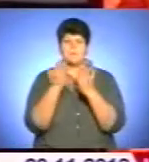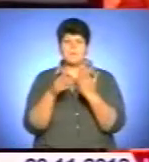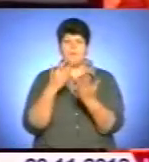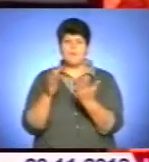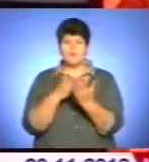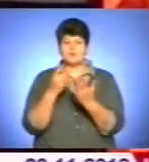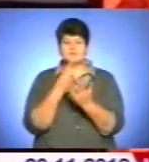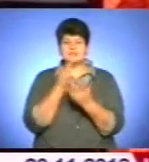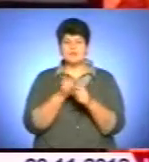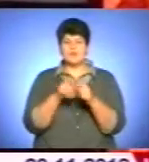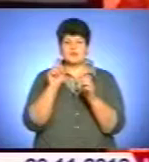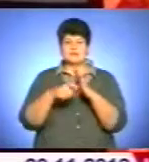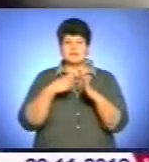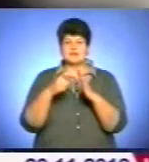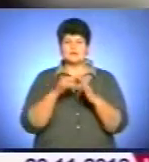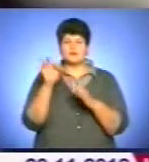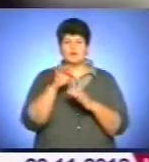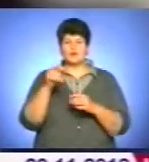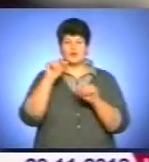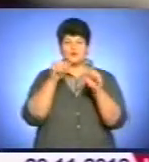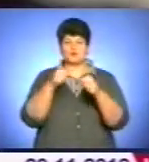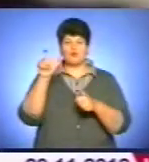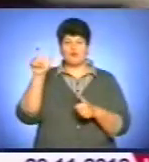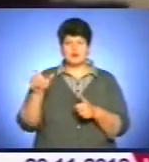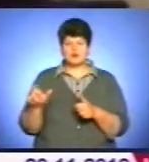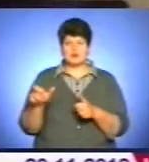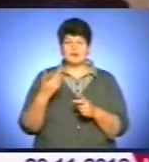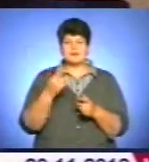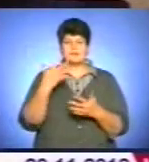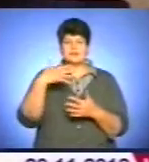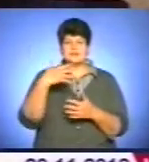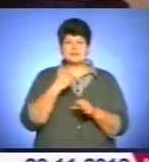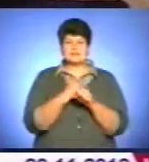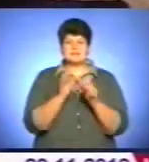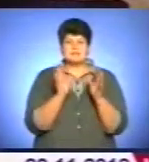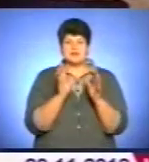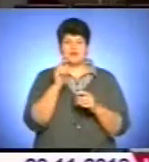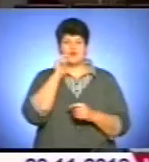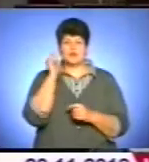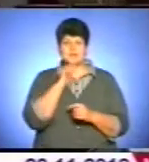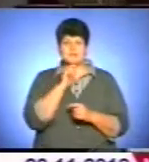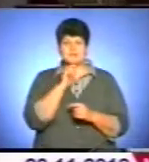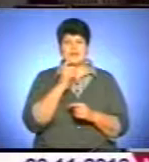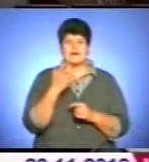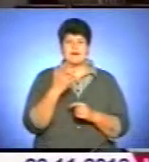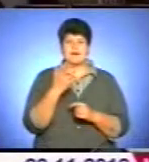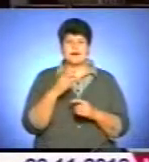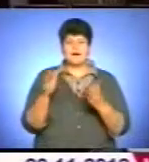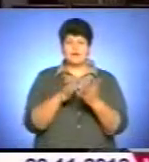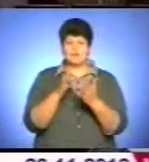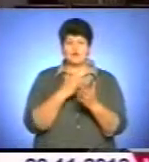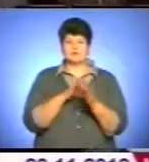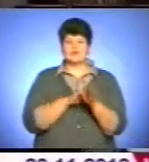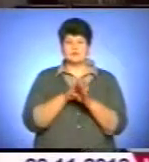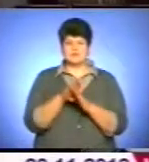якого можна дізнатися про скульптора. Побачите понад 50 його робіт, які збережені в Україні. Альбом вийшов на двох мовах, приємно те, що на